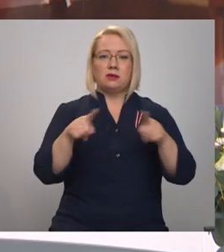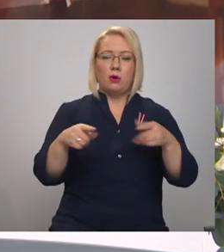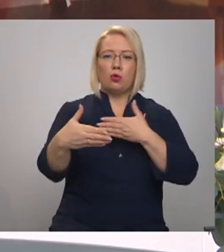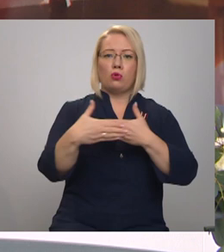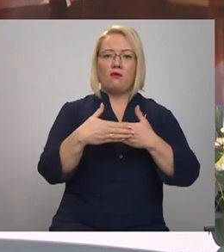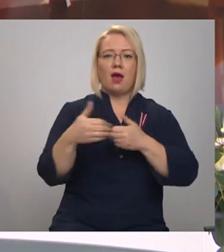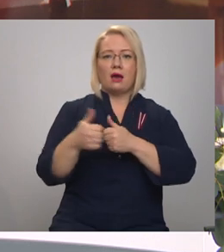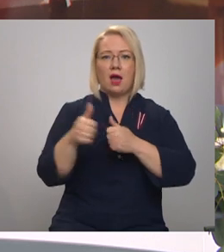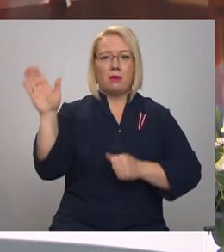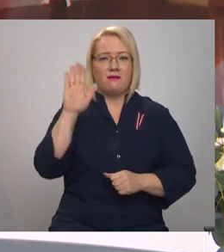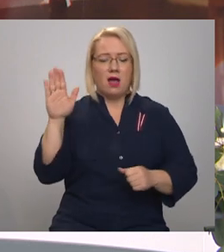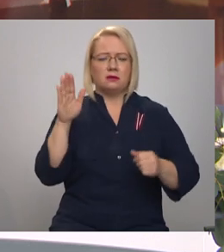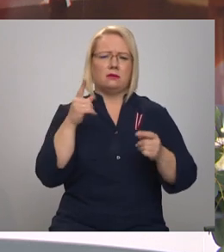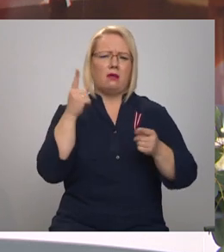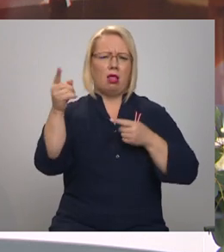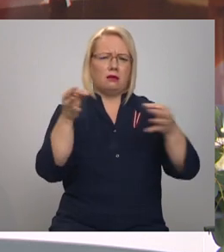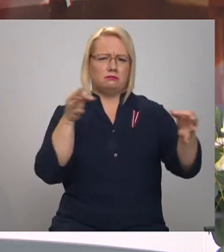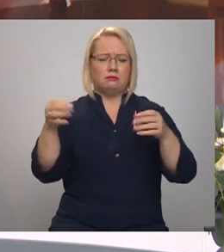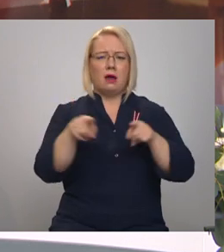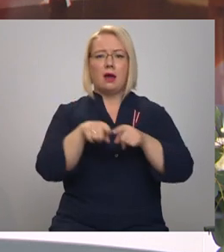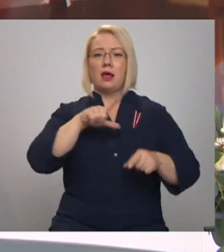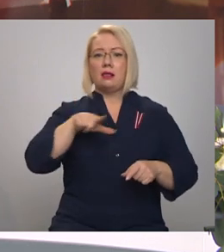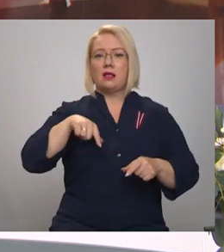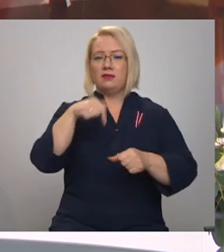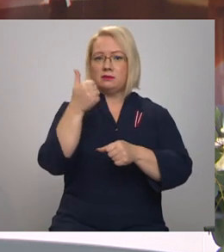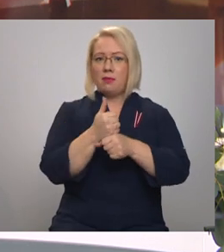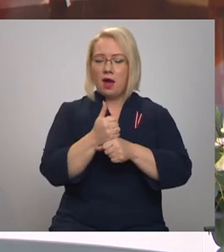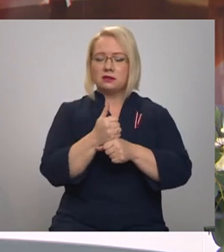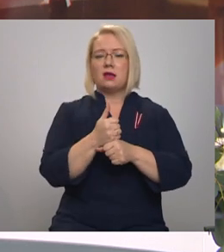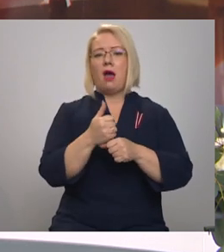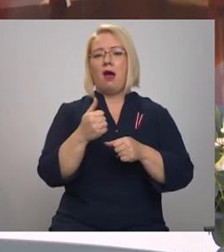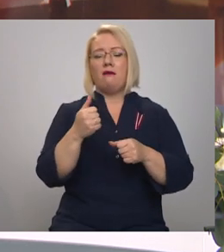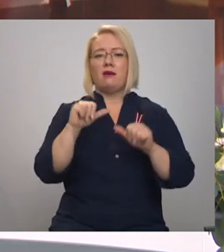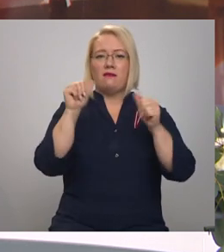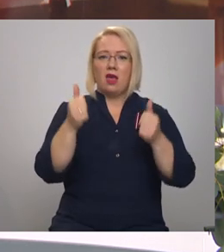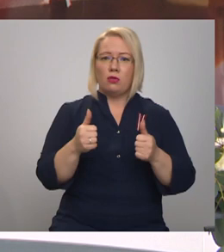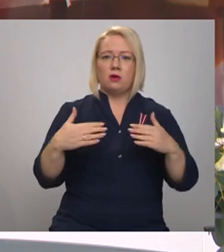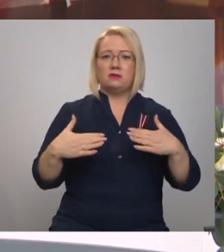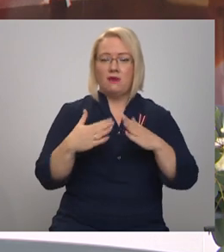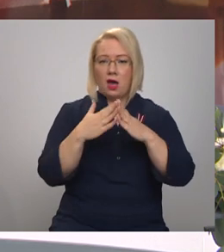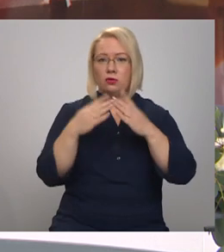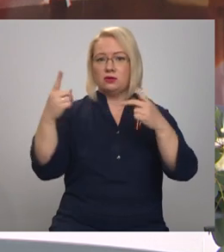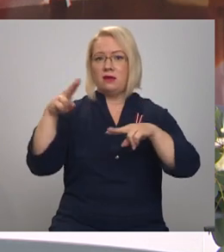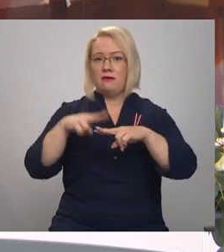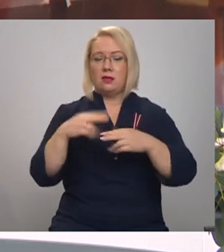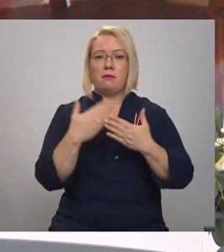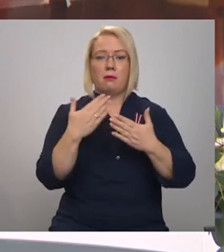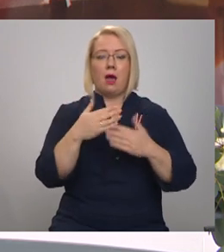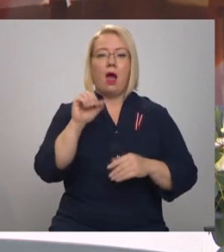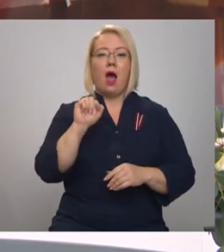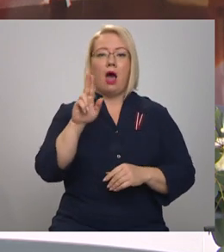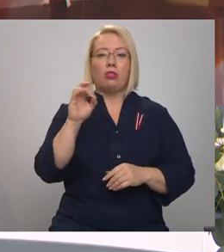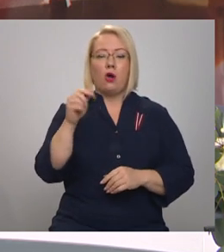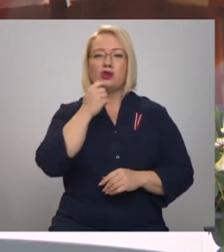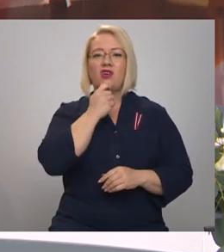kaimiņu valstīm, gan arī tālākiem reģioniem, bet arī Latvijas pārstāvi pieliek savu roku svētku radīšanā citviet. Un, piemēram, Ano, Ženēvā tieši šodien